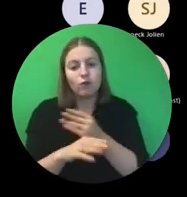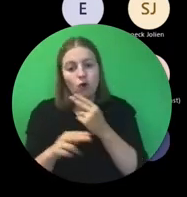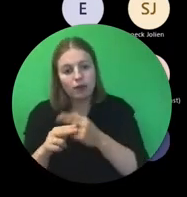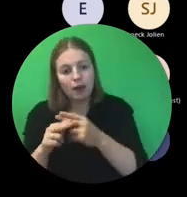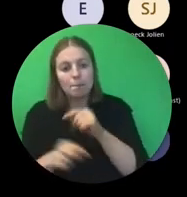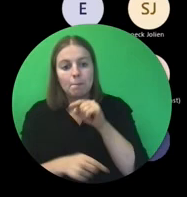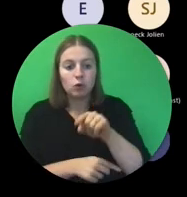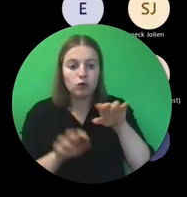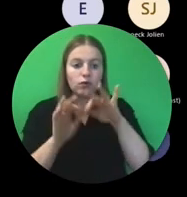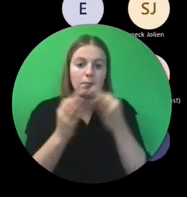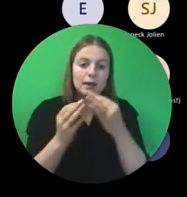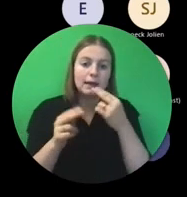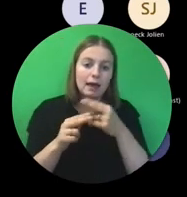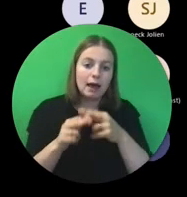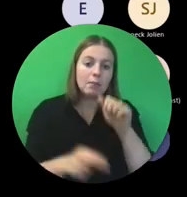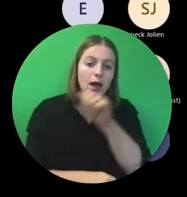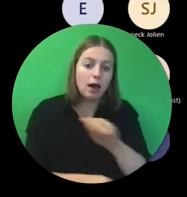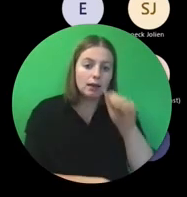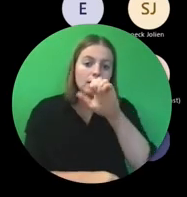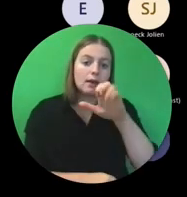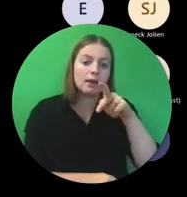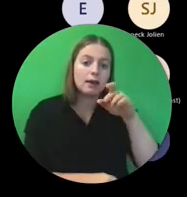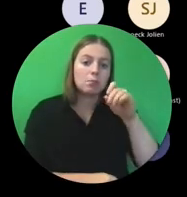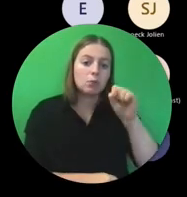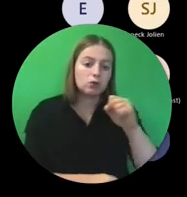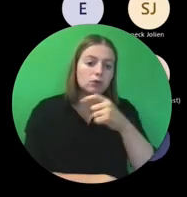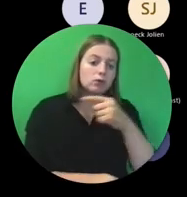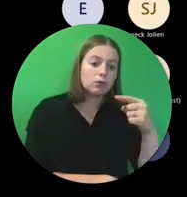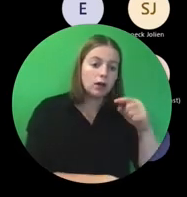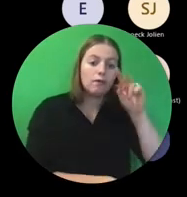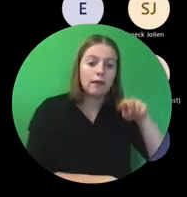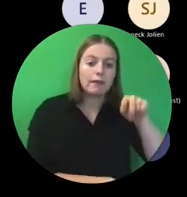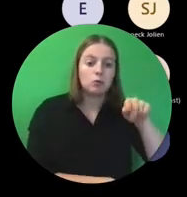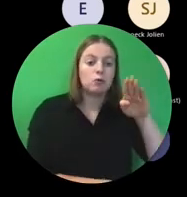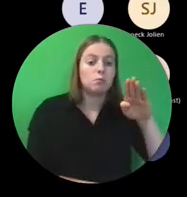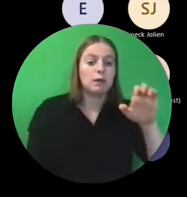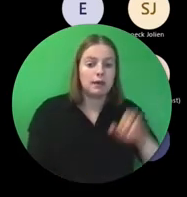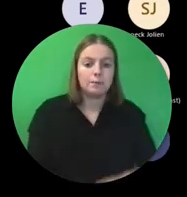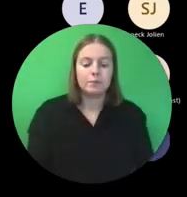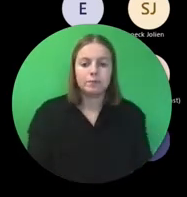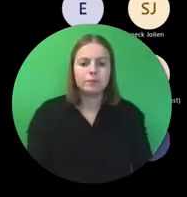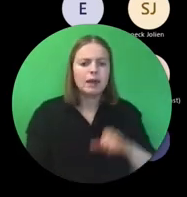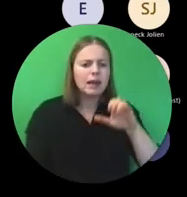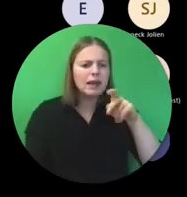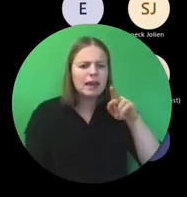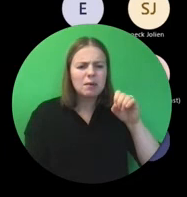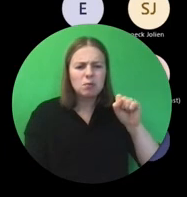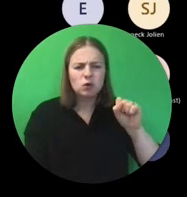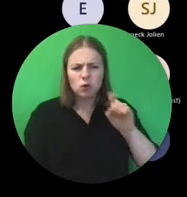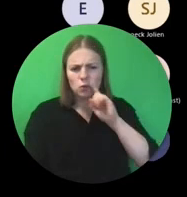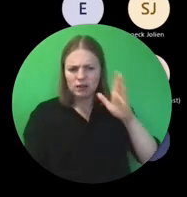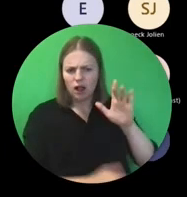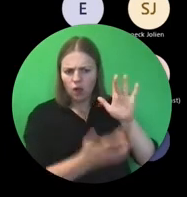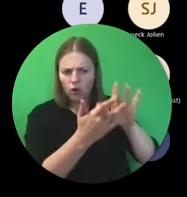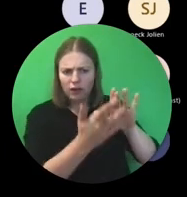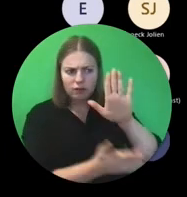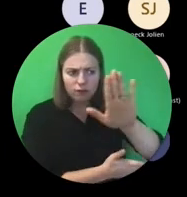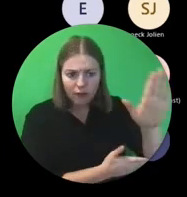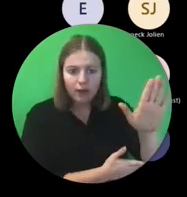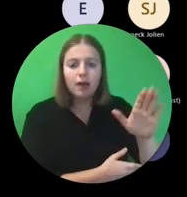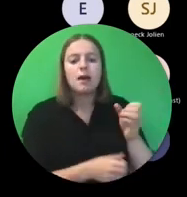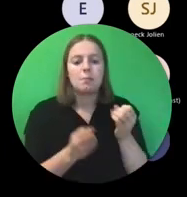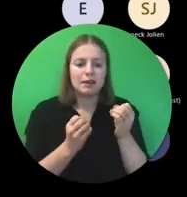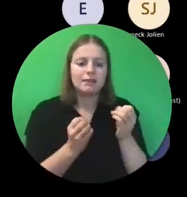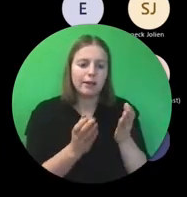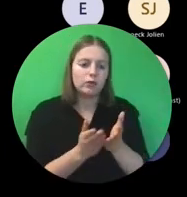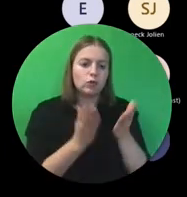.eposkoppeltekenvlaanderen.be Wie neemt er van EPOS uit contact met jullie op? Meestal ook de dossierbeheerder,